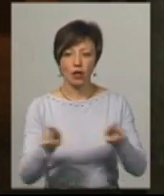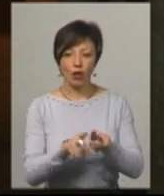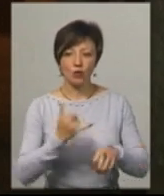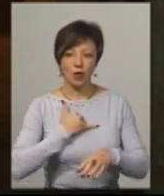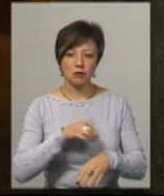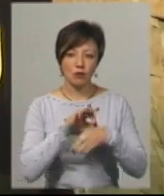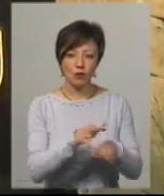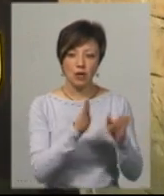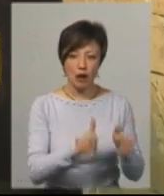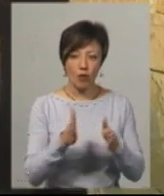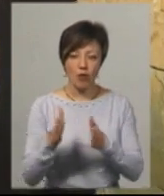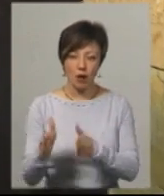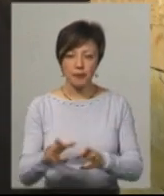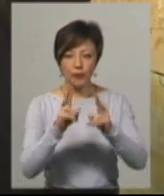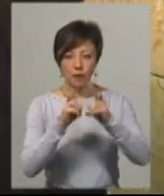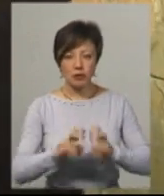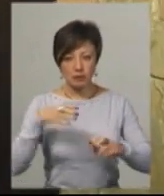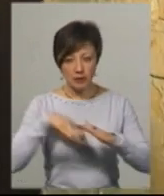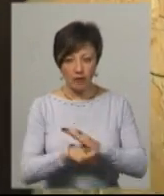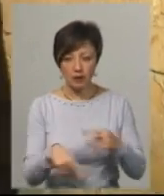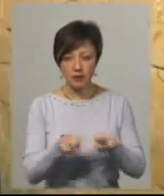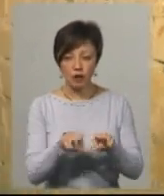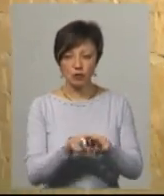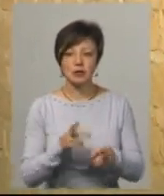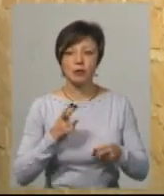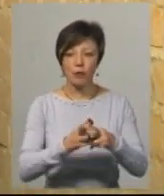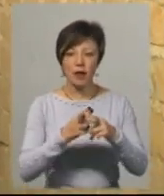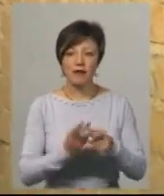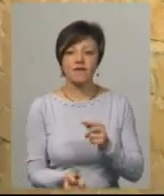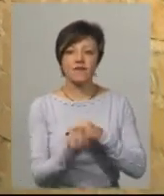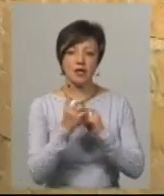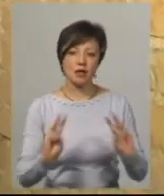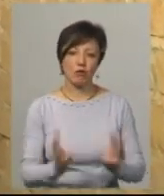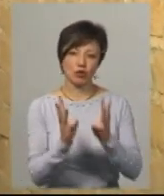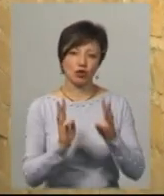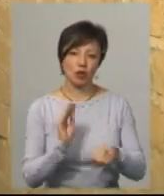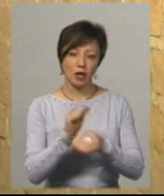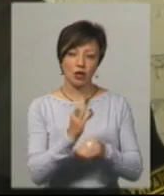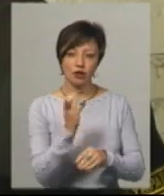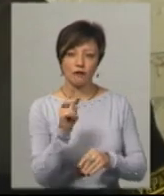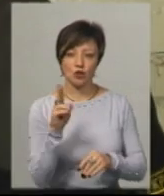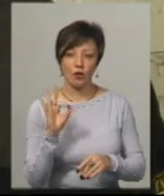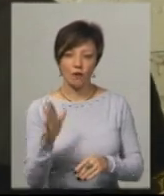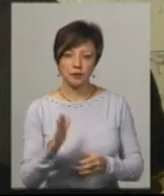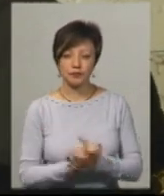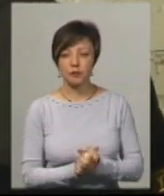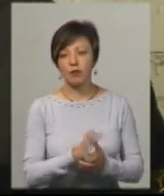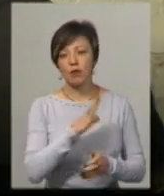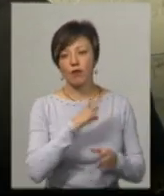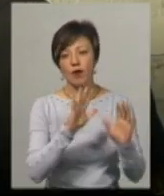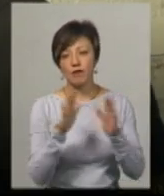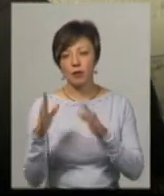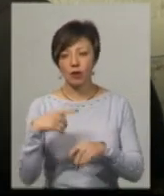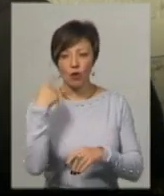проводяться регулярно. Обстеження підвалів проводять також з метою запобіганням виникнення пожеж, додає Ярослав Шавцов. Бувають випадки, що